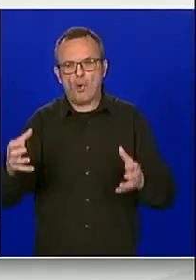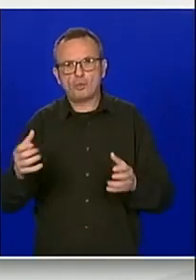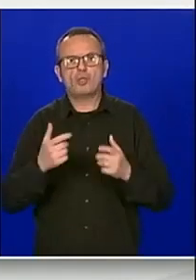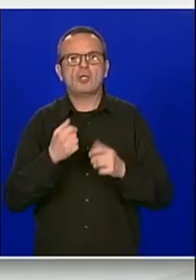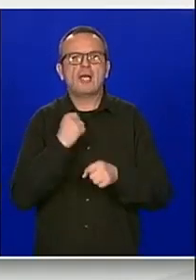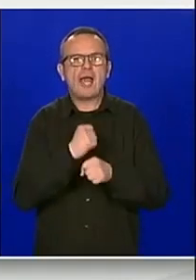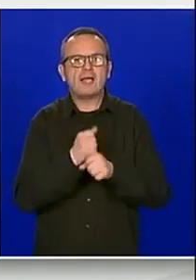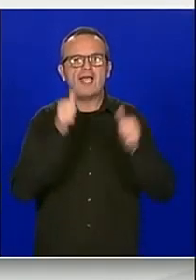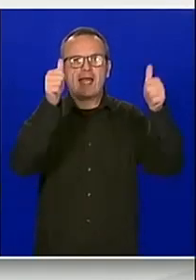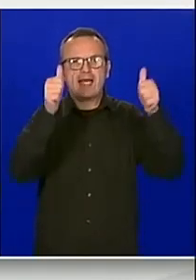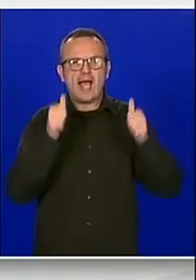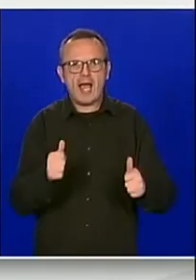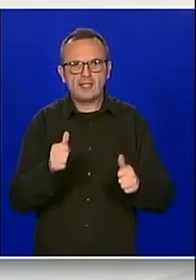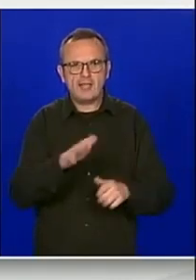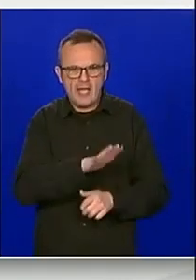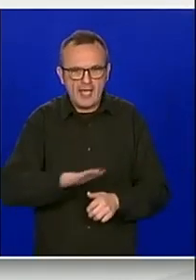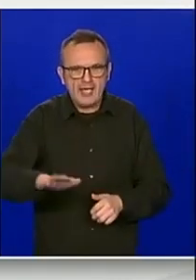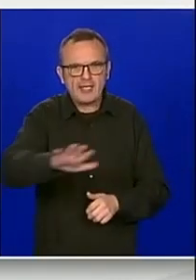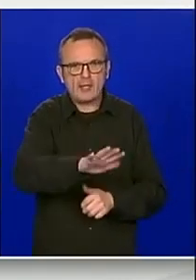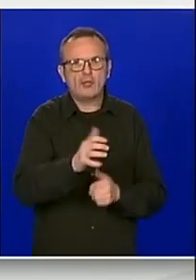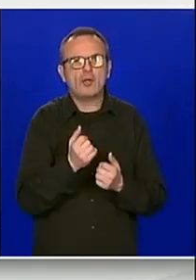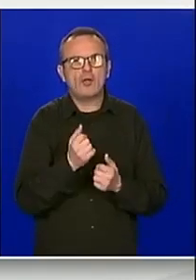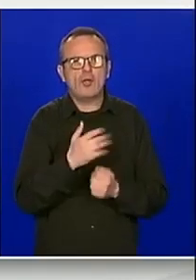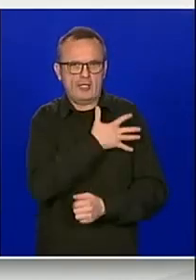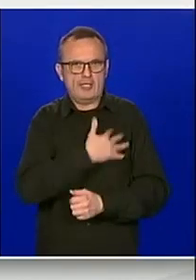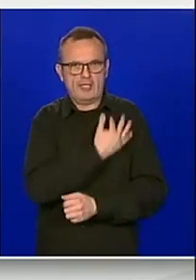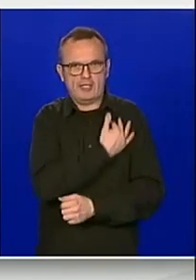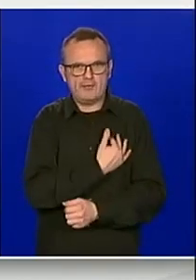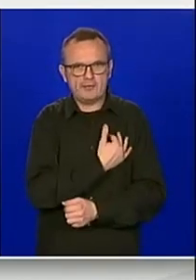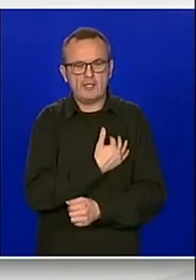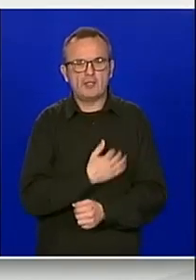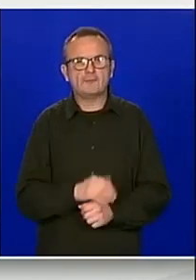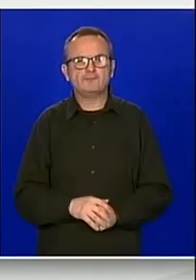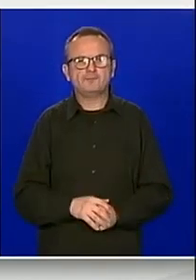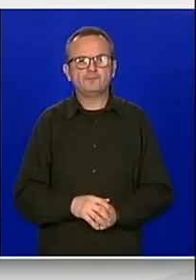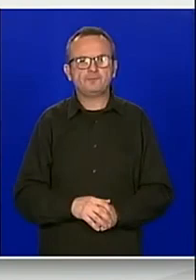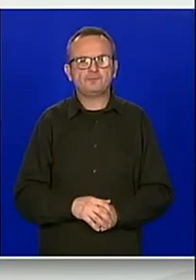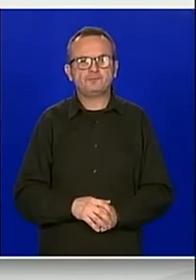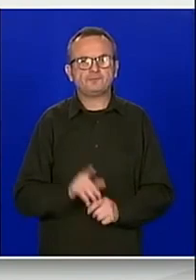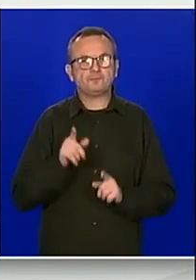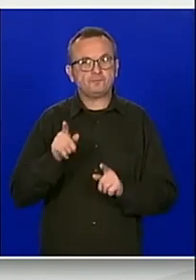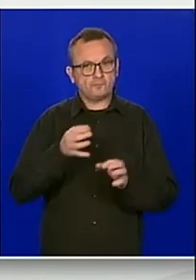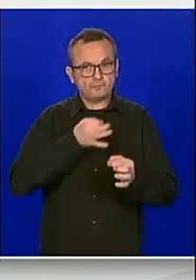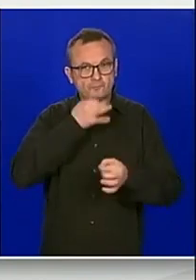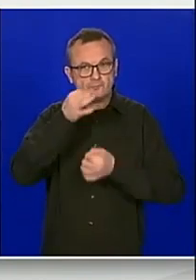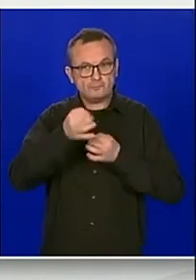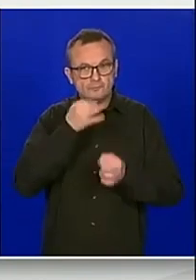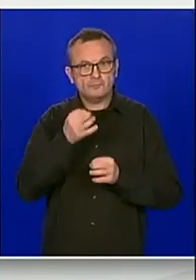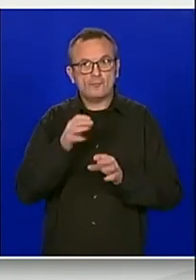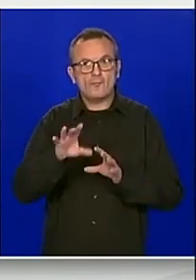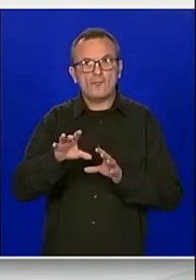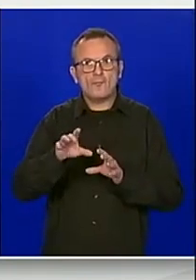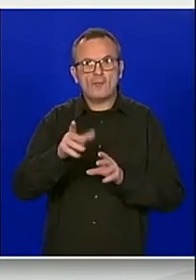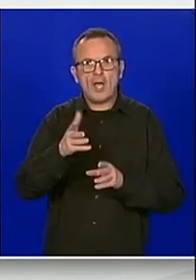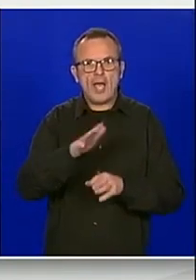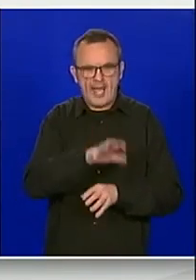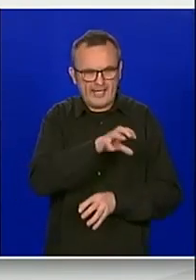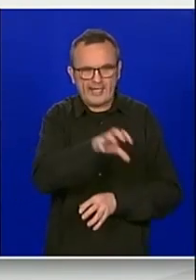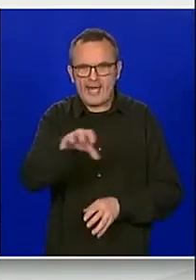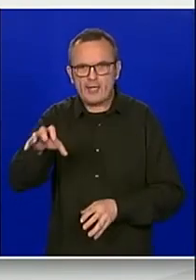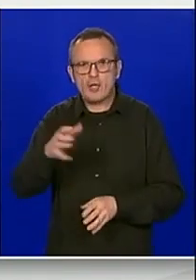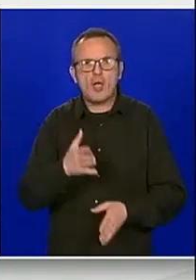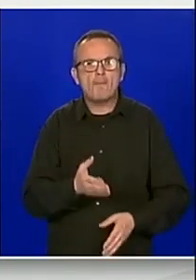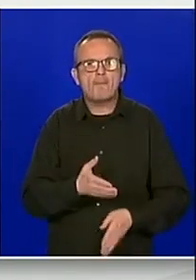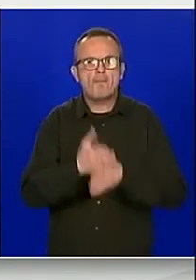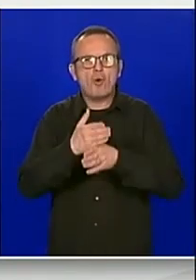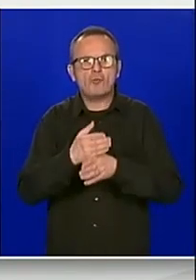prosinca 2021. godine. Naime, u skladu sa komunikacijom komisije o produljenju i izmjenama smjernica za regionalne potpore u razdoblju